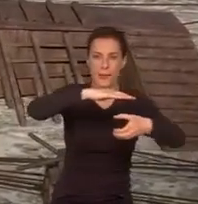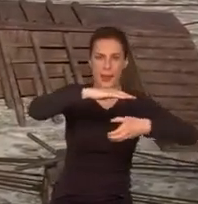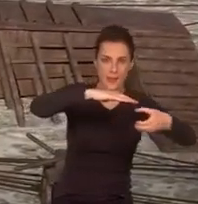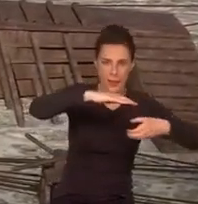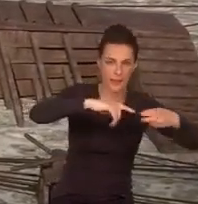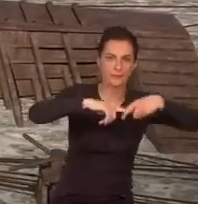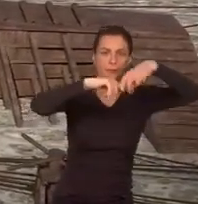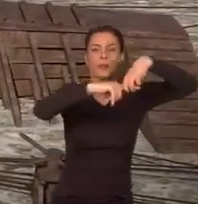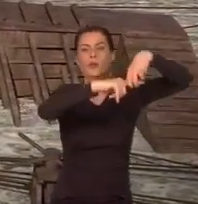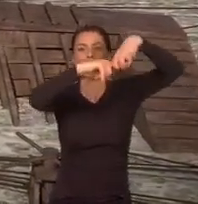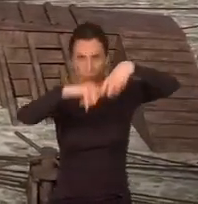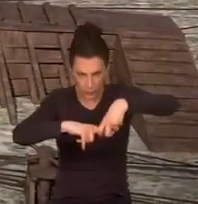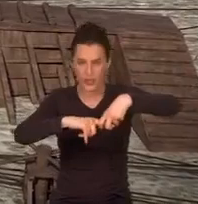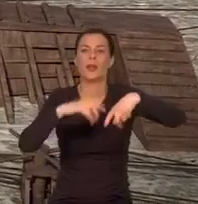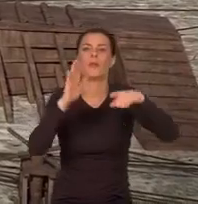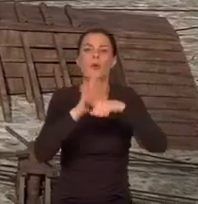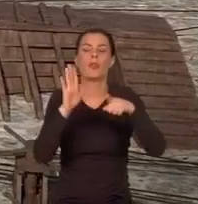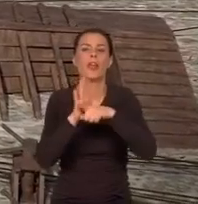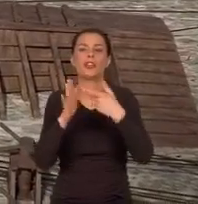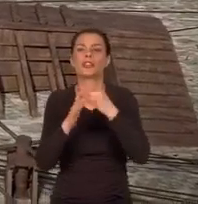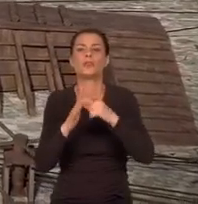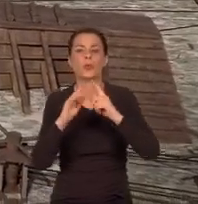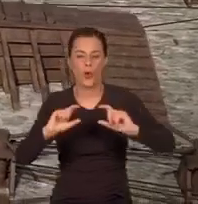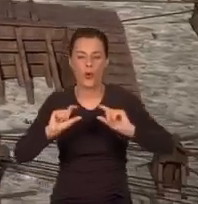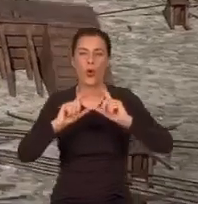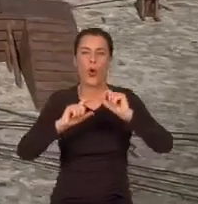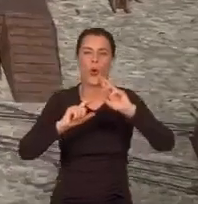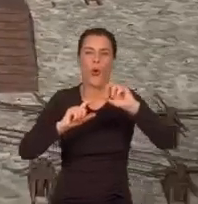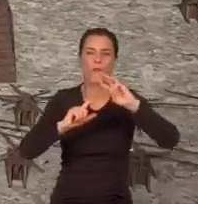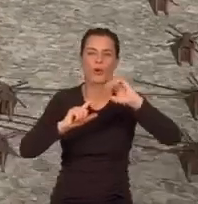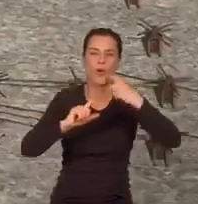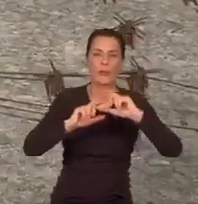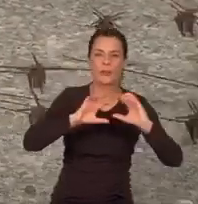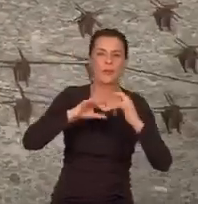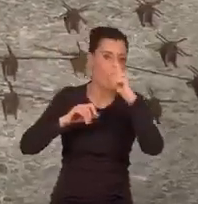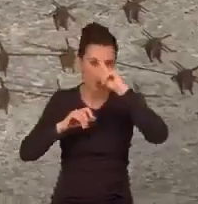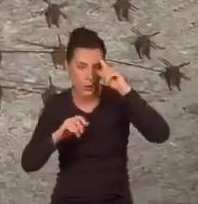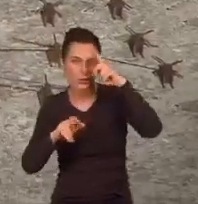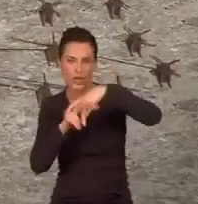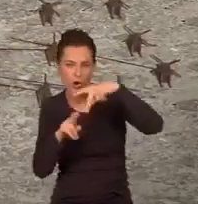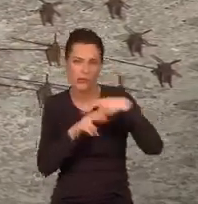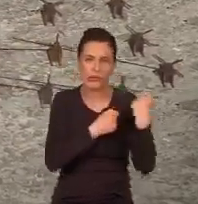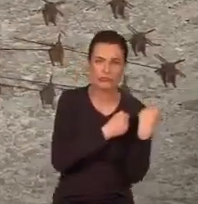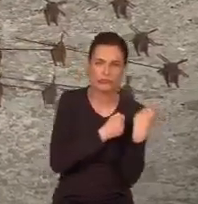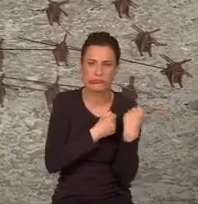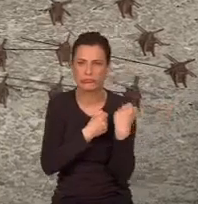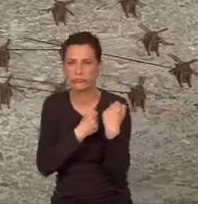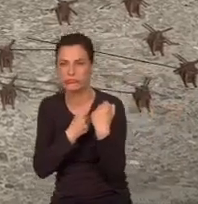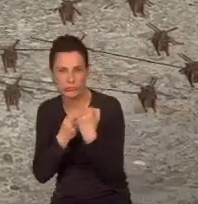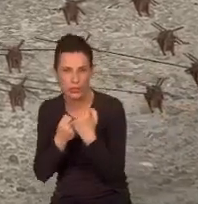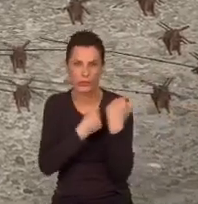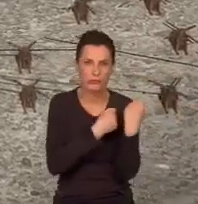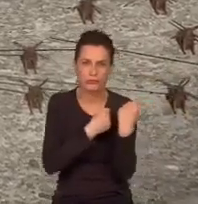Do ciągnięcia obelisku ustawiono szereg połowrotów, które łączyły siłę ludzi i koni. Urządzenie